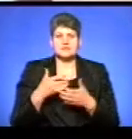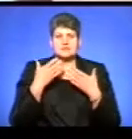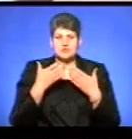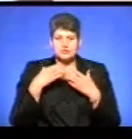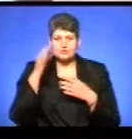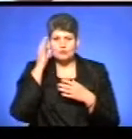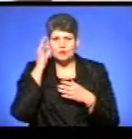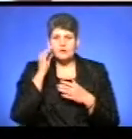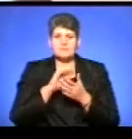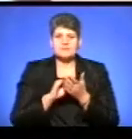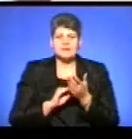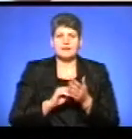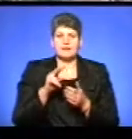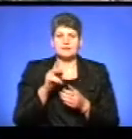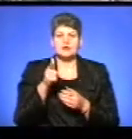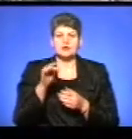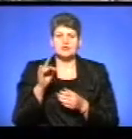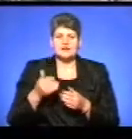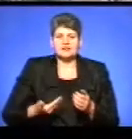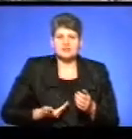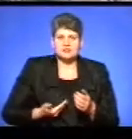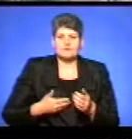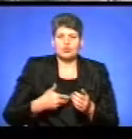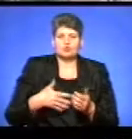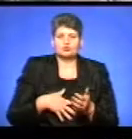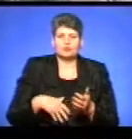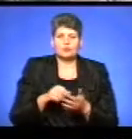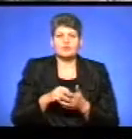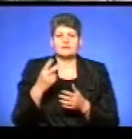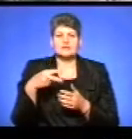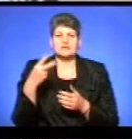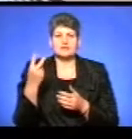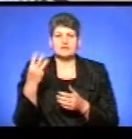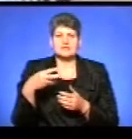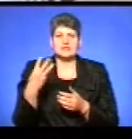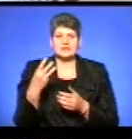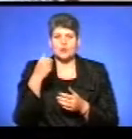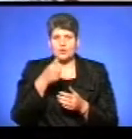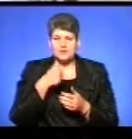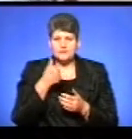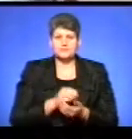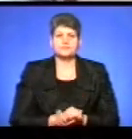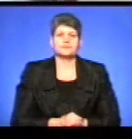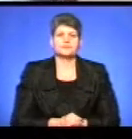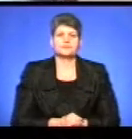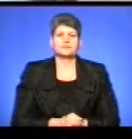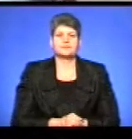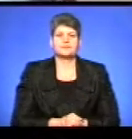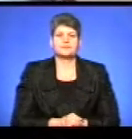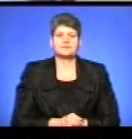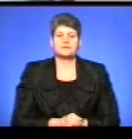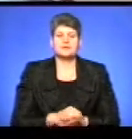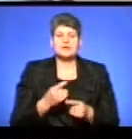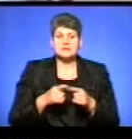письменника Олеся Гончара, який пережив Голодомор 32-33 років. Це був справжній геноцид. Півсухоє